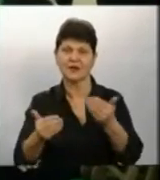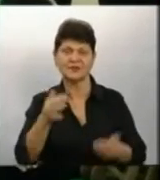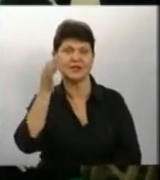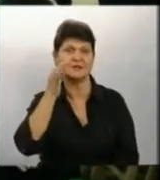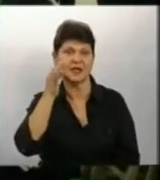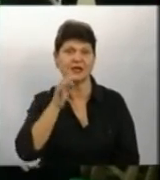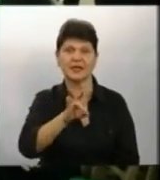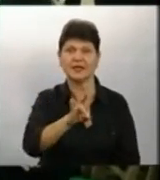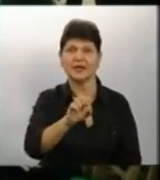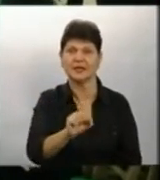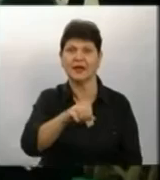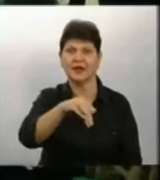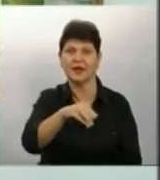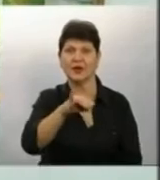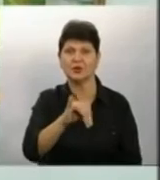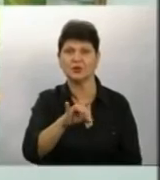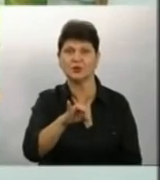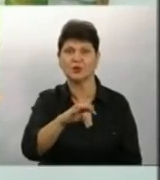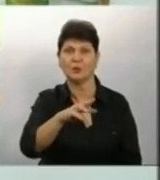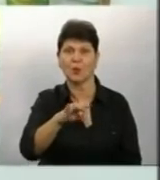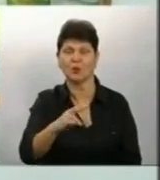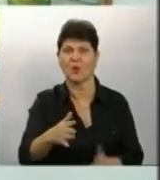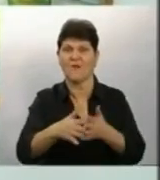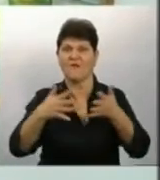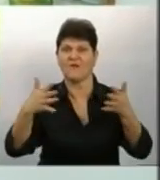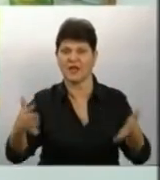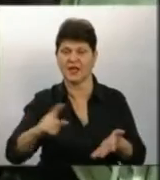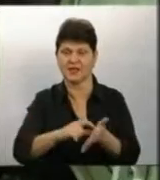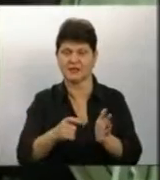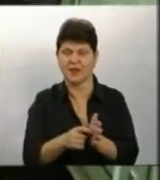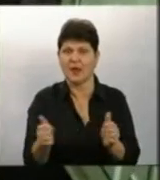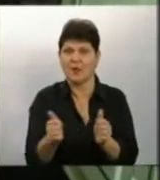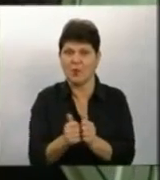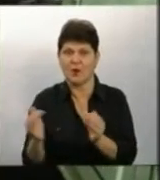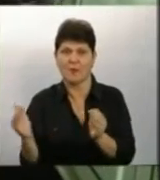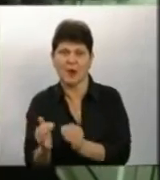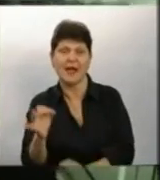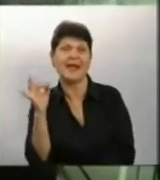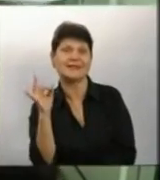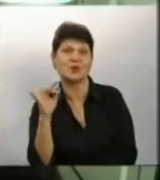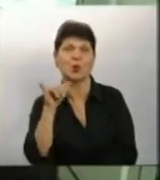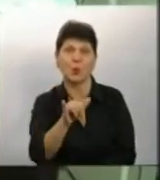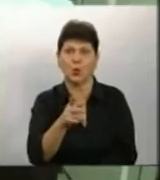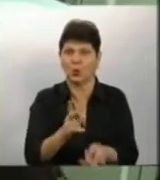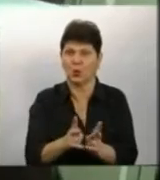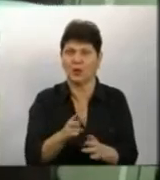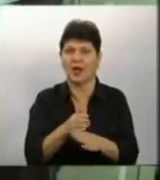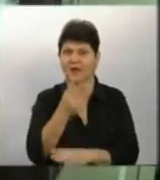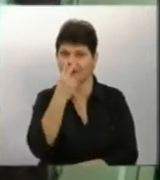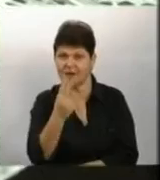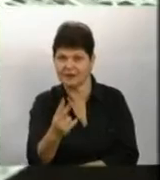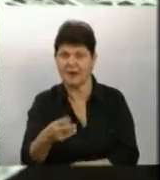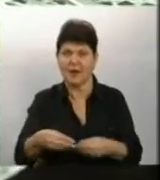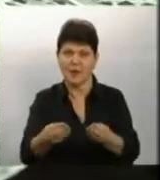тюрморту» музейники розгорнули у великому залі Поруч у малому експозиція під назвою «У історії на кухні» Тут відвідувачам показали